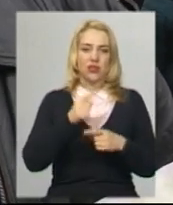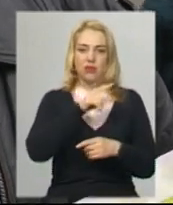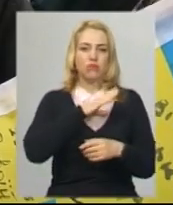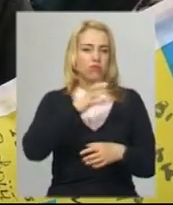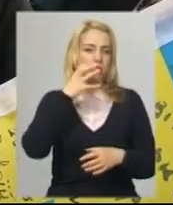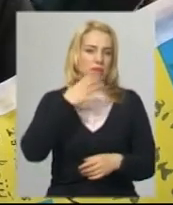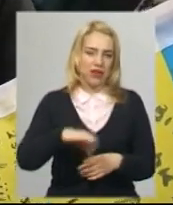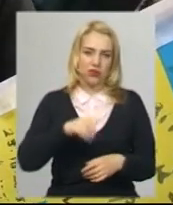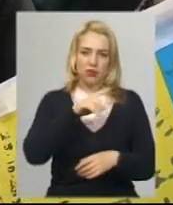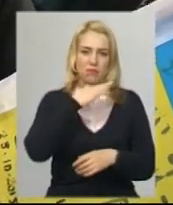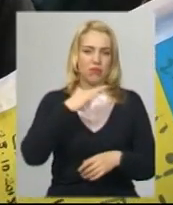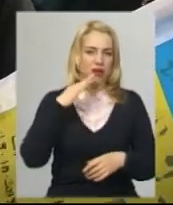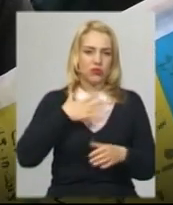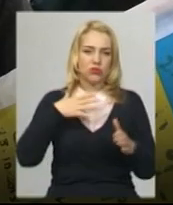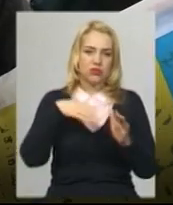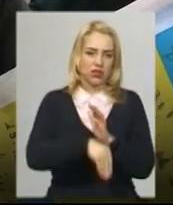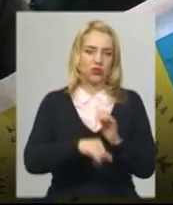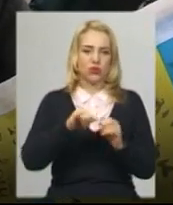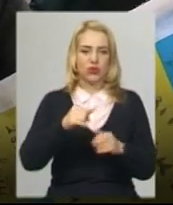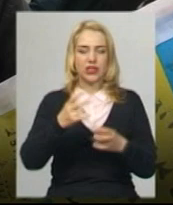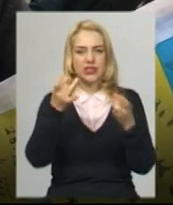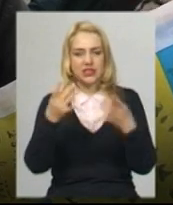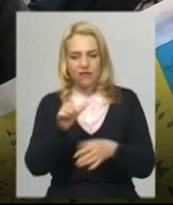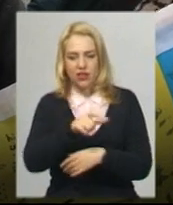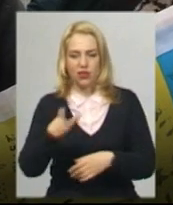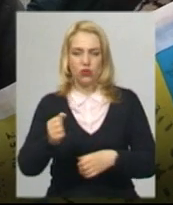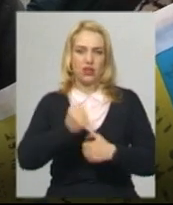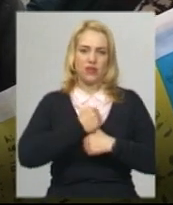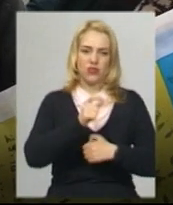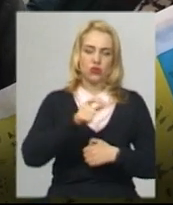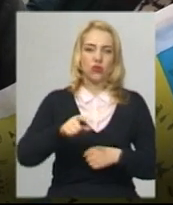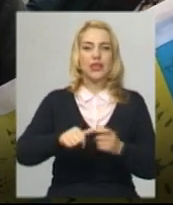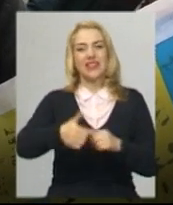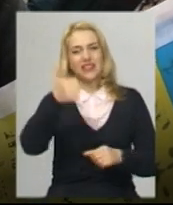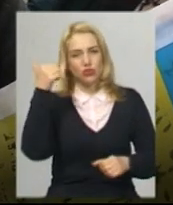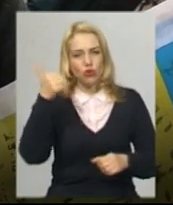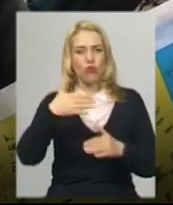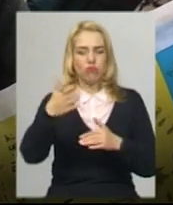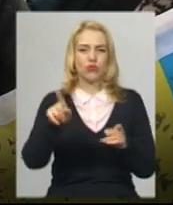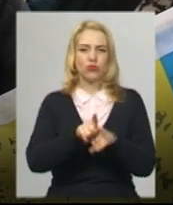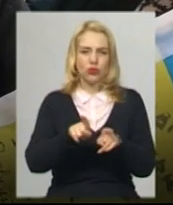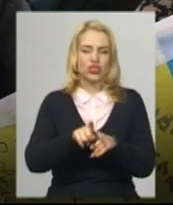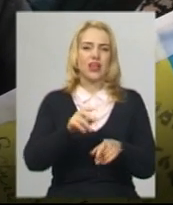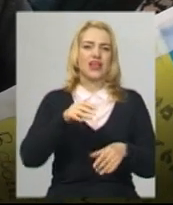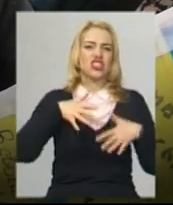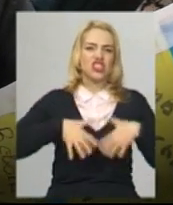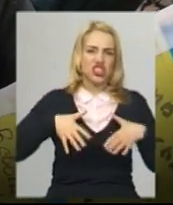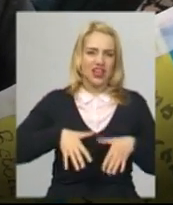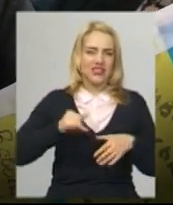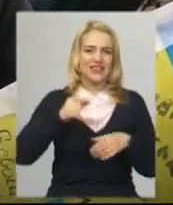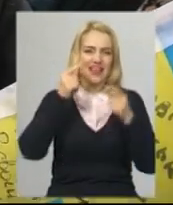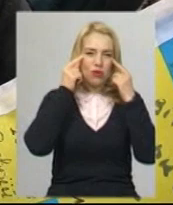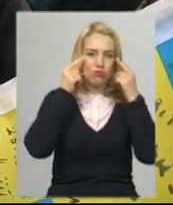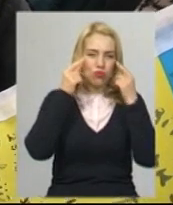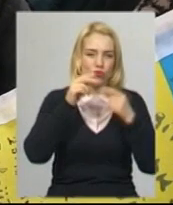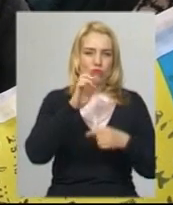було, там дуже багато загинуло і цивільних, і військових, і з того боку також. І чеченський батальйон, і буряти. Я свідок. Ми 9 березня в парку